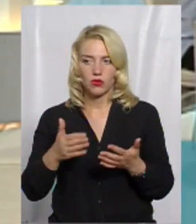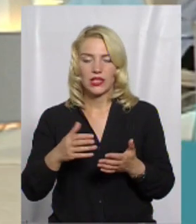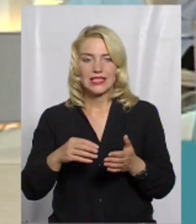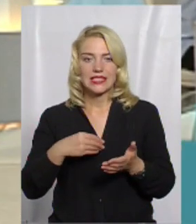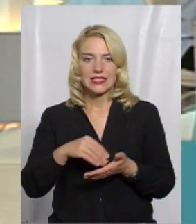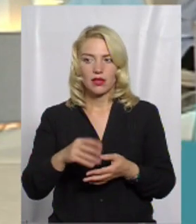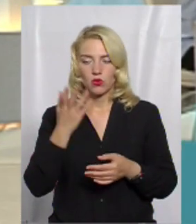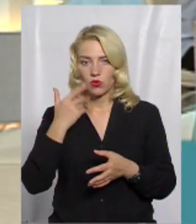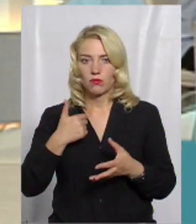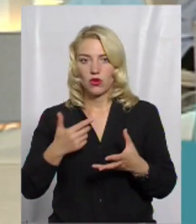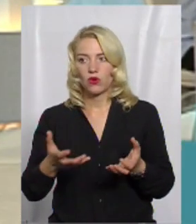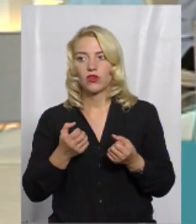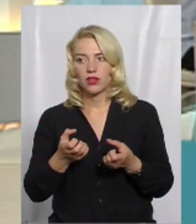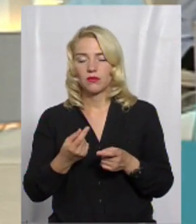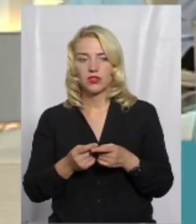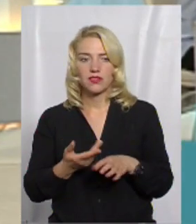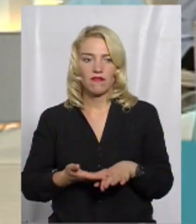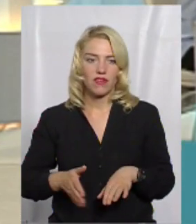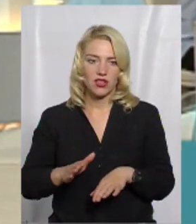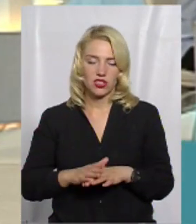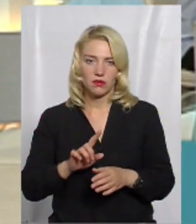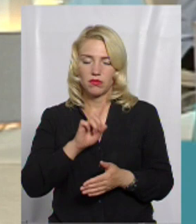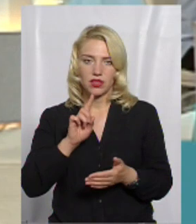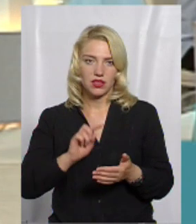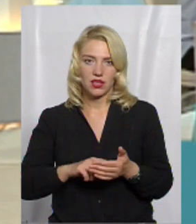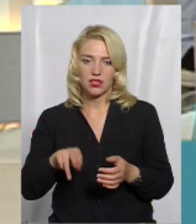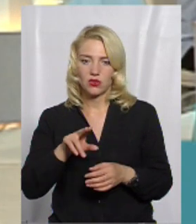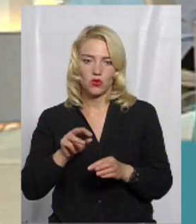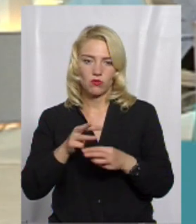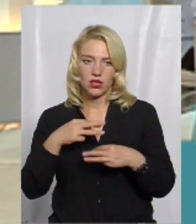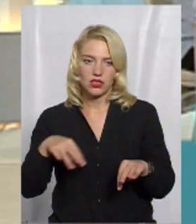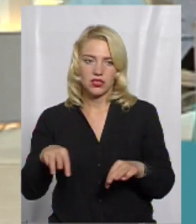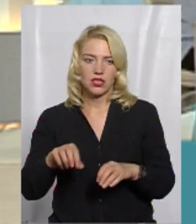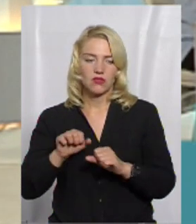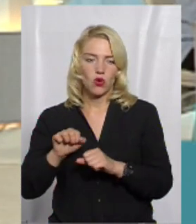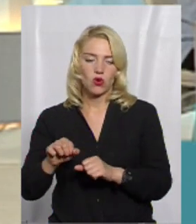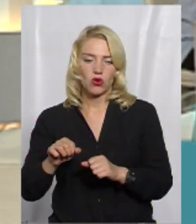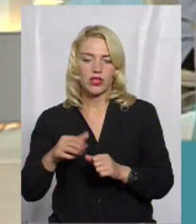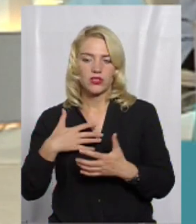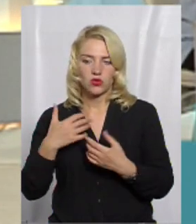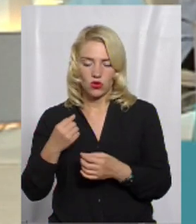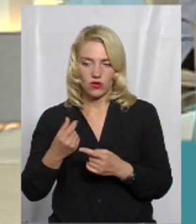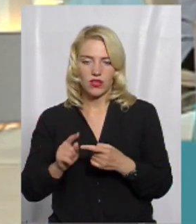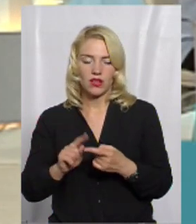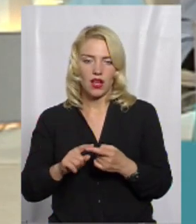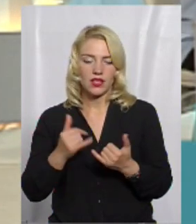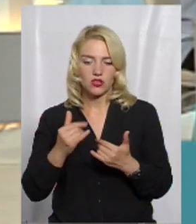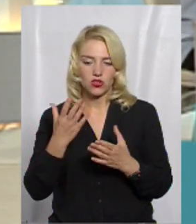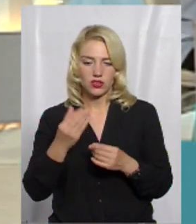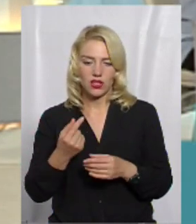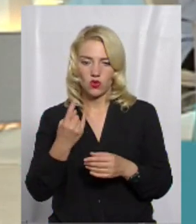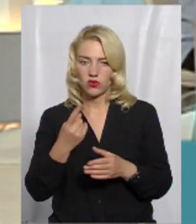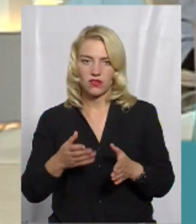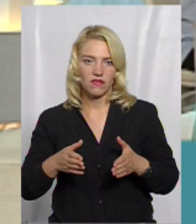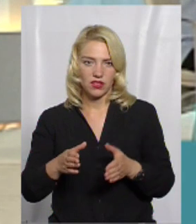отримаємо, це дуже важко. Це питання до Міністерства охорони здоров'я. Але на сьогоднішній день один